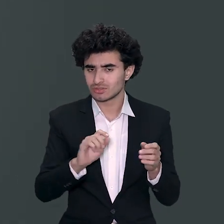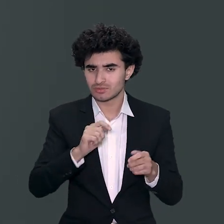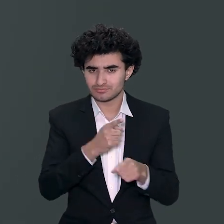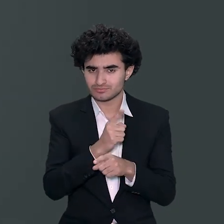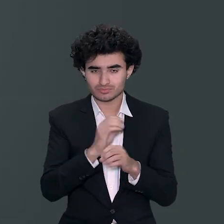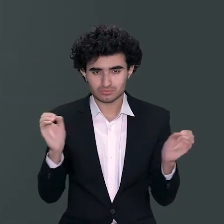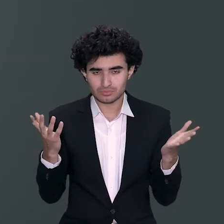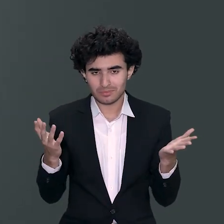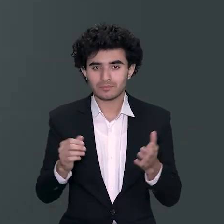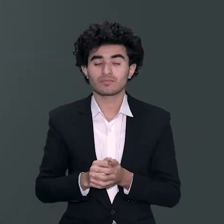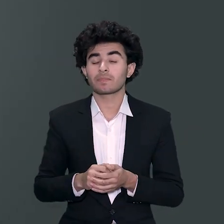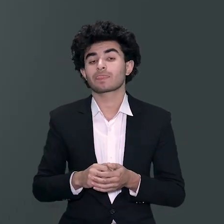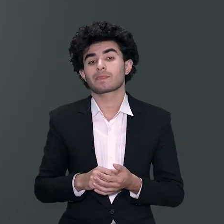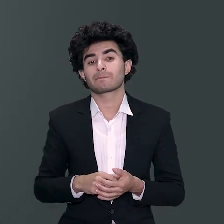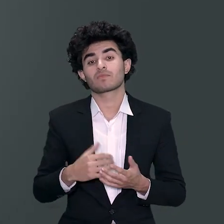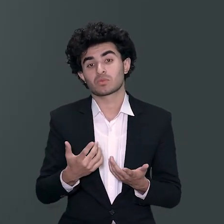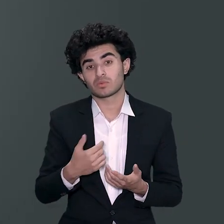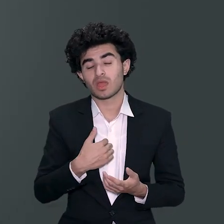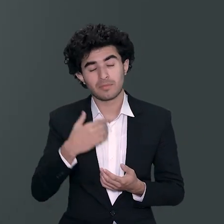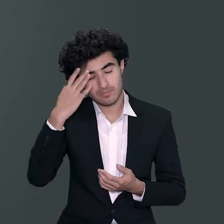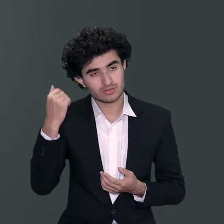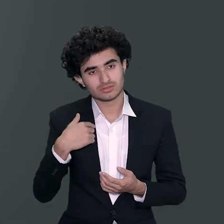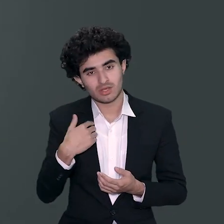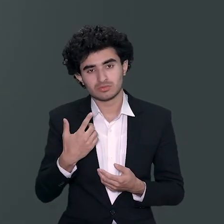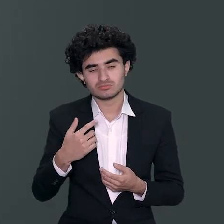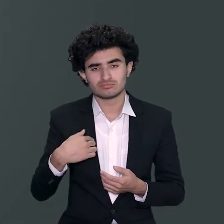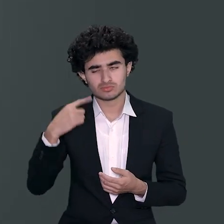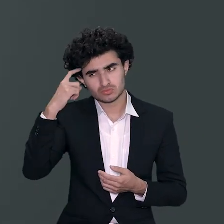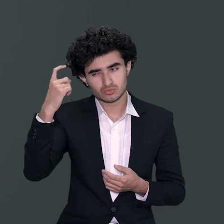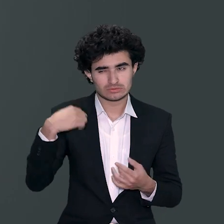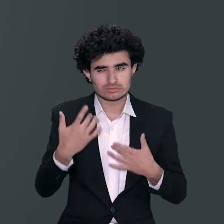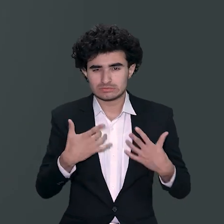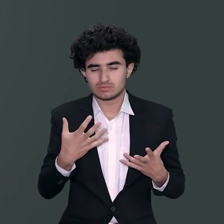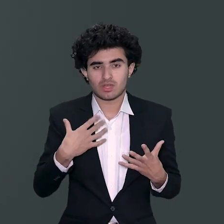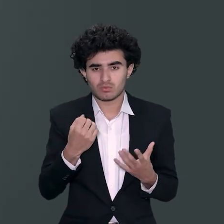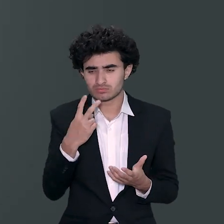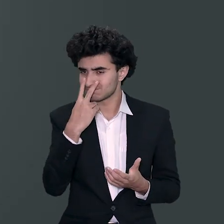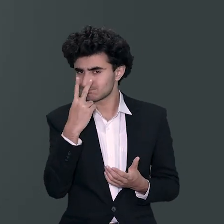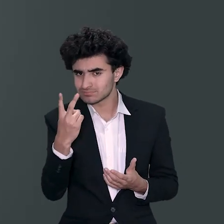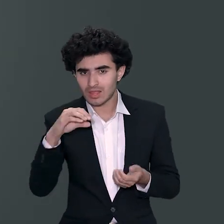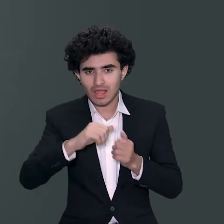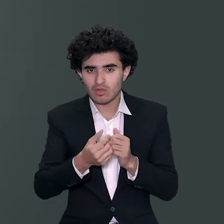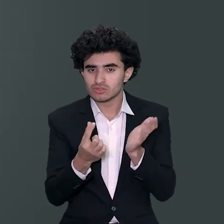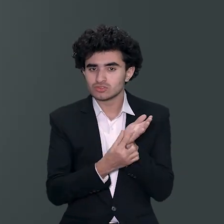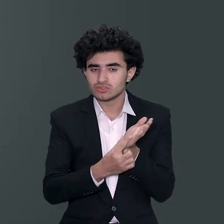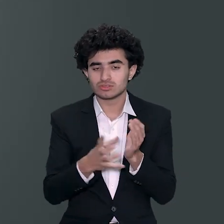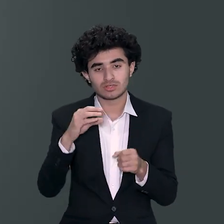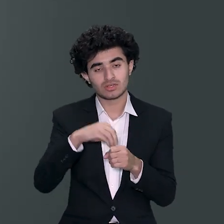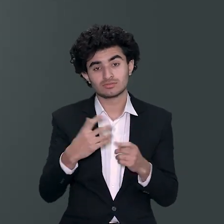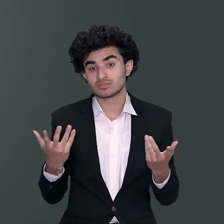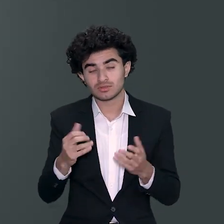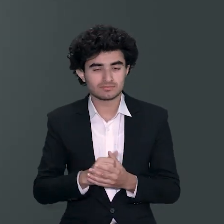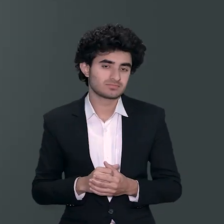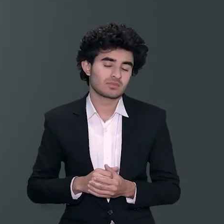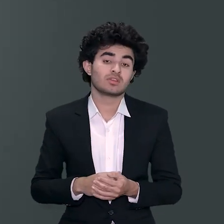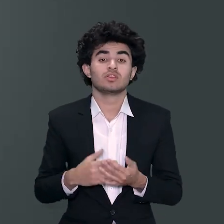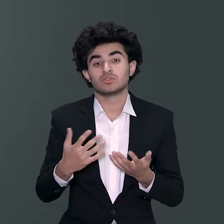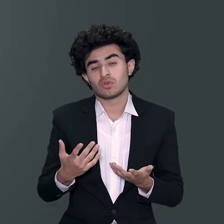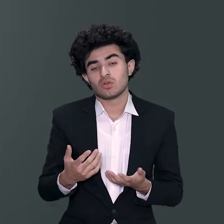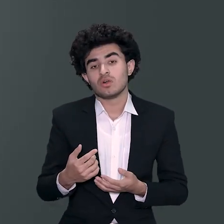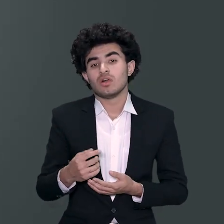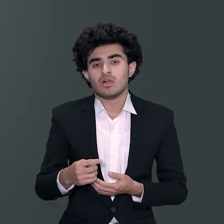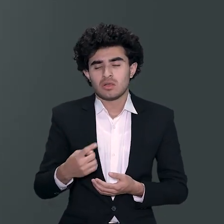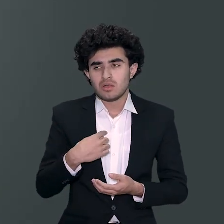جانا اس میں تو انجینئرنگ ہی نہیں کرواتے لیکن مجھے یہ تھا کیونکہ میں curious تھا کہ ایک بار جا کے اس یونیورسٹی کو دیکھ تو لیں یہ کیا کرنا ہے